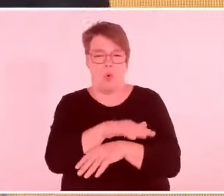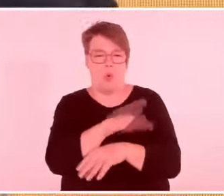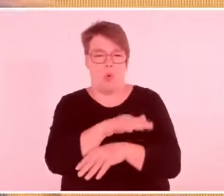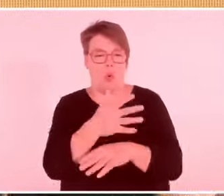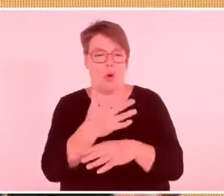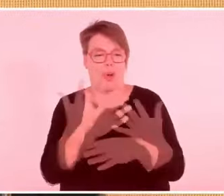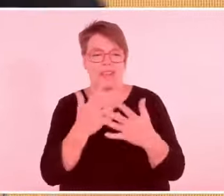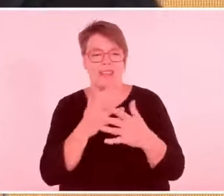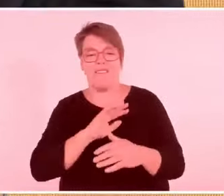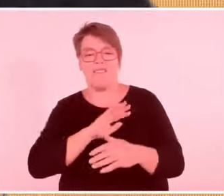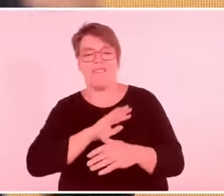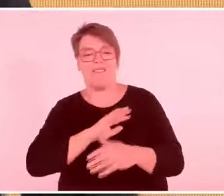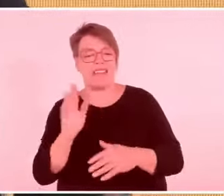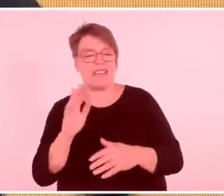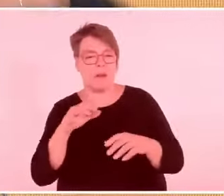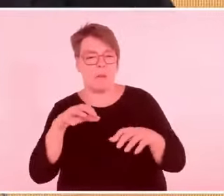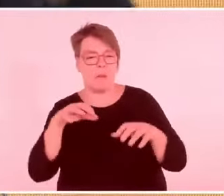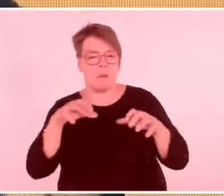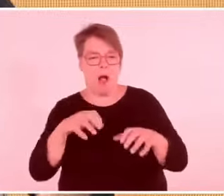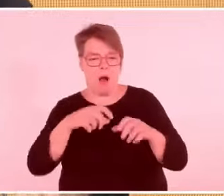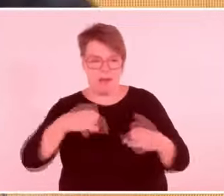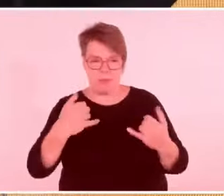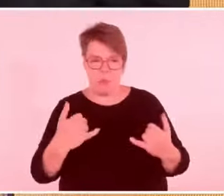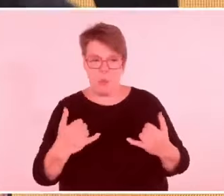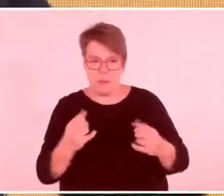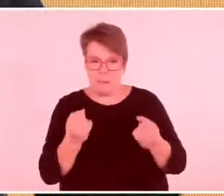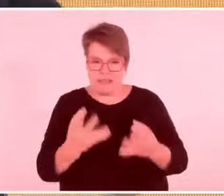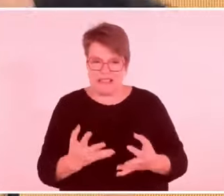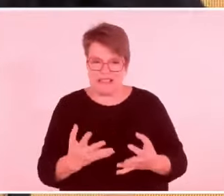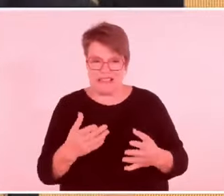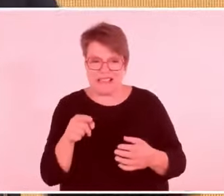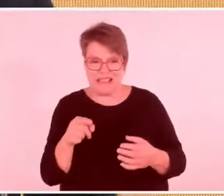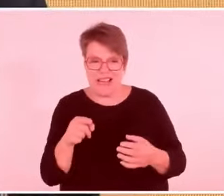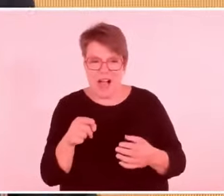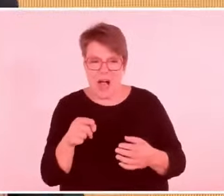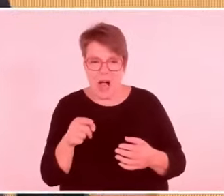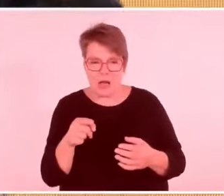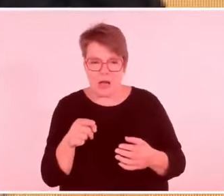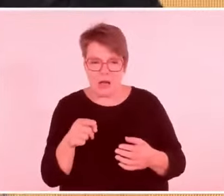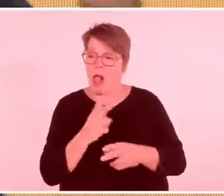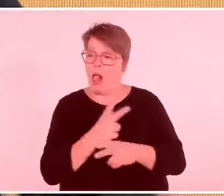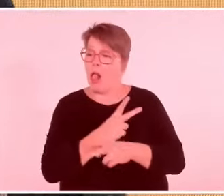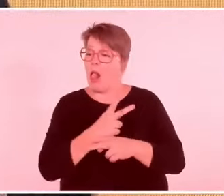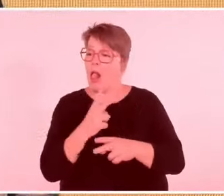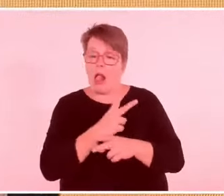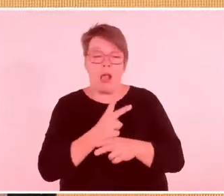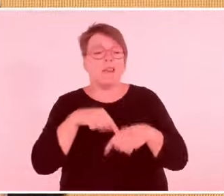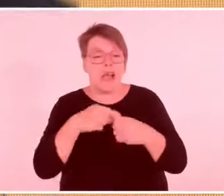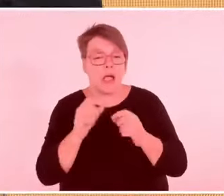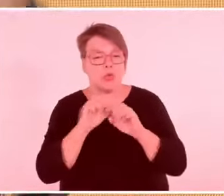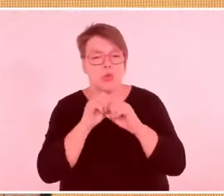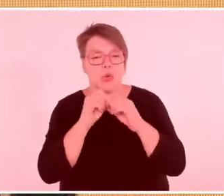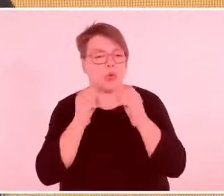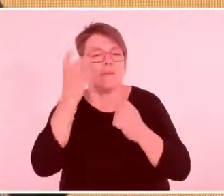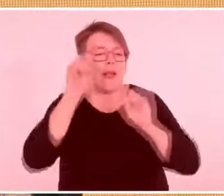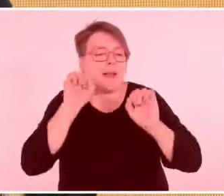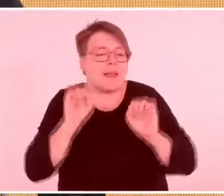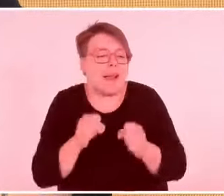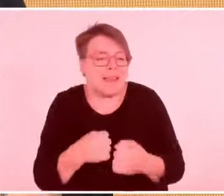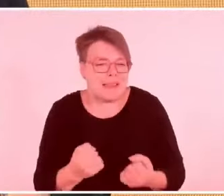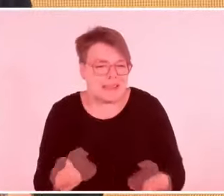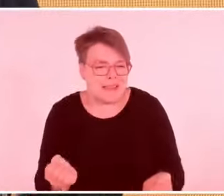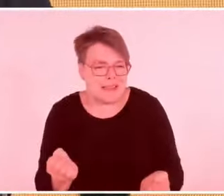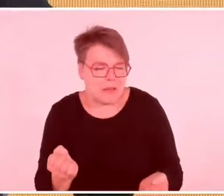erkenne voll und ganz das Recht des Staates Israel an, auf